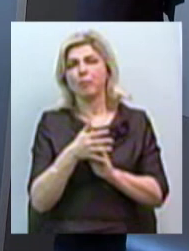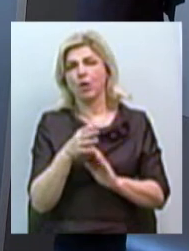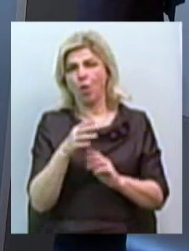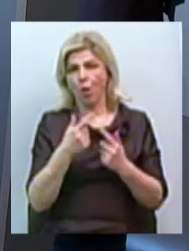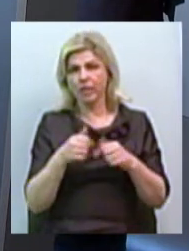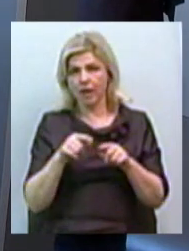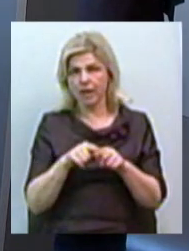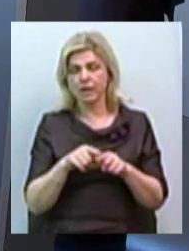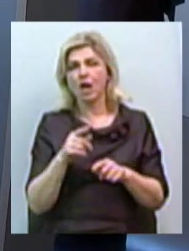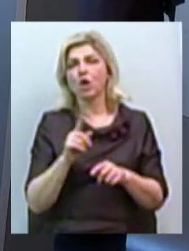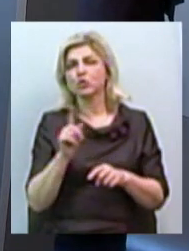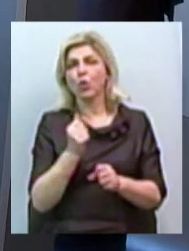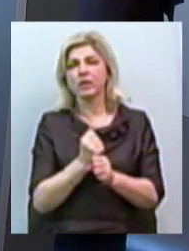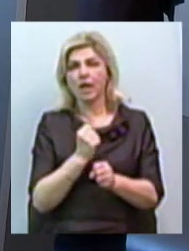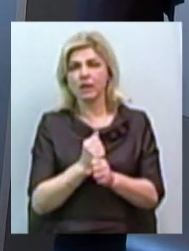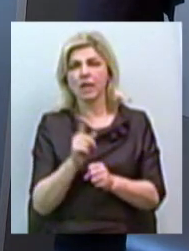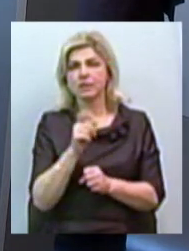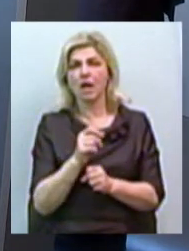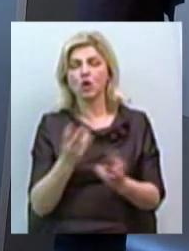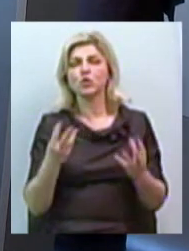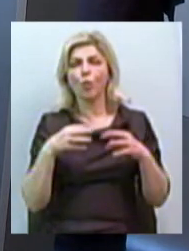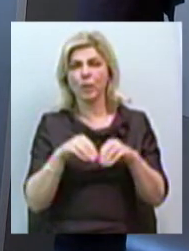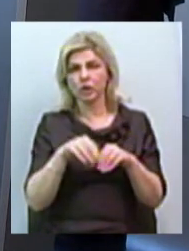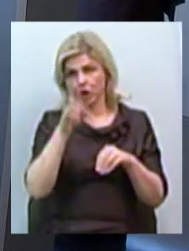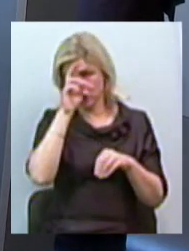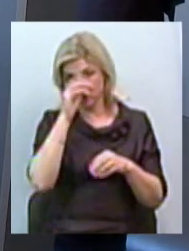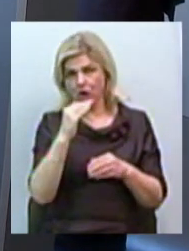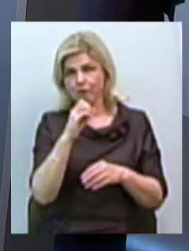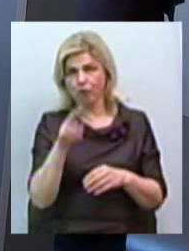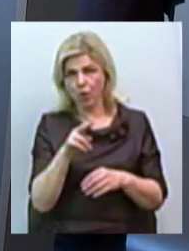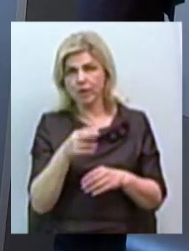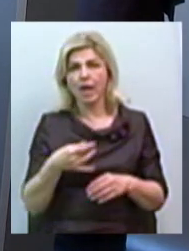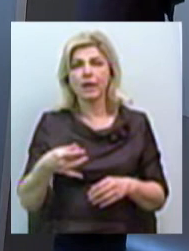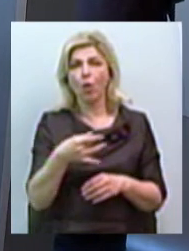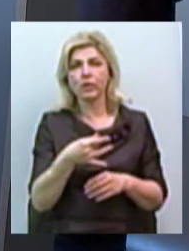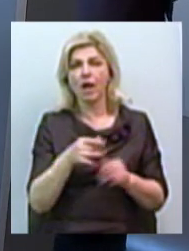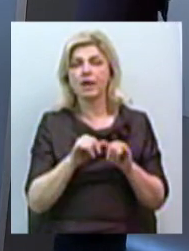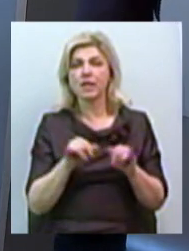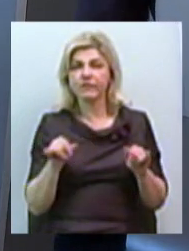финансированием совместным Державного фонда регионального развития. И